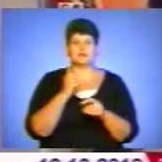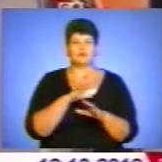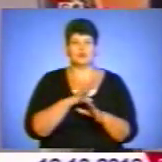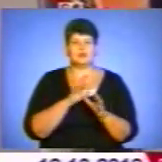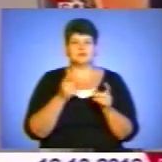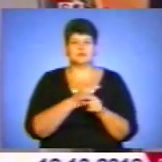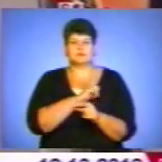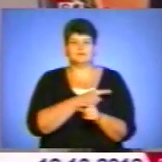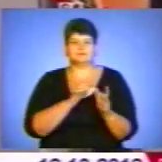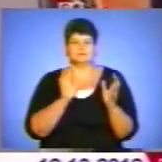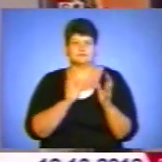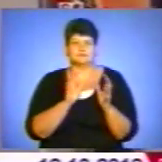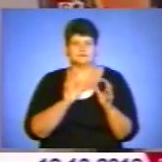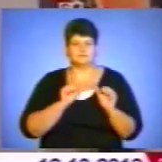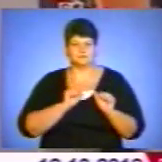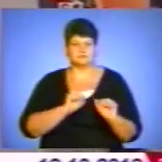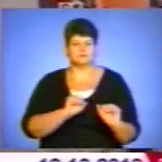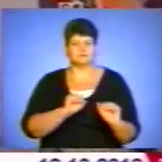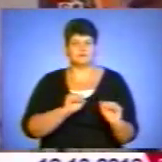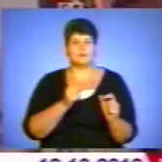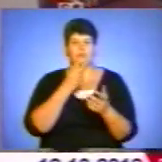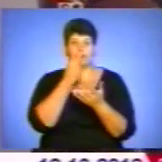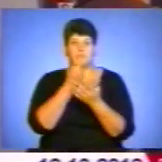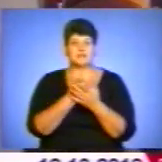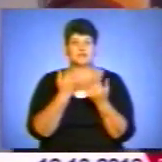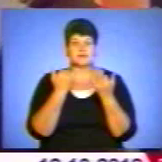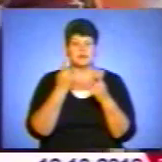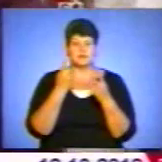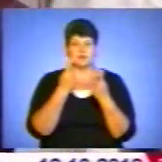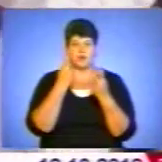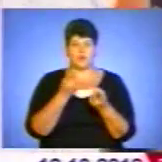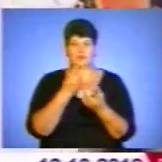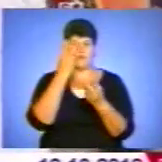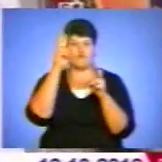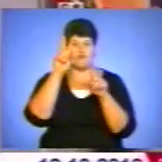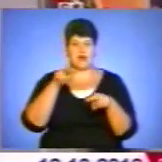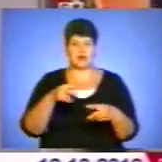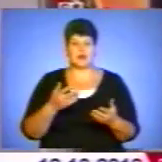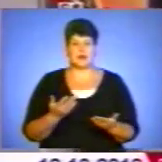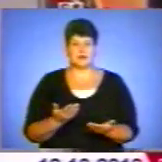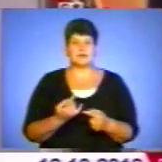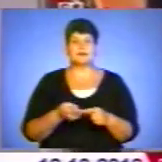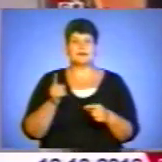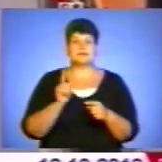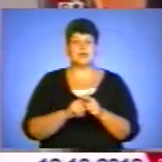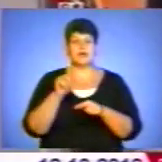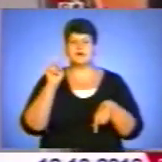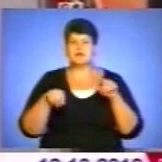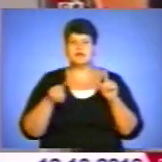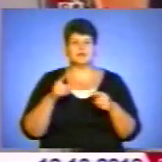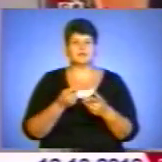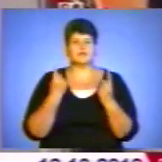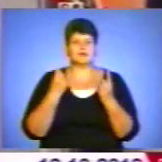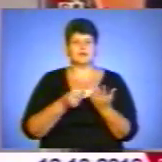найсильнішим. І побачити зараз її в такому вигляді – це рідкість і це велика